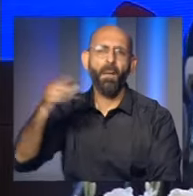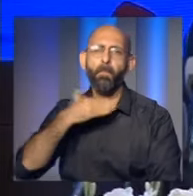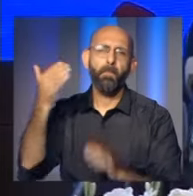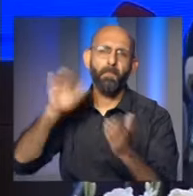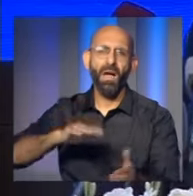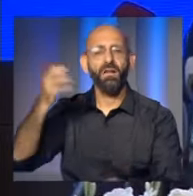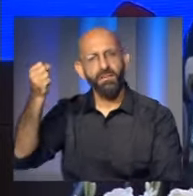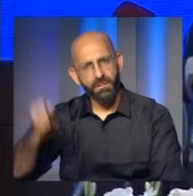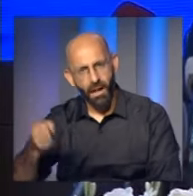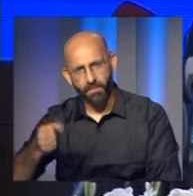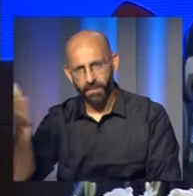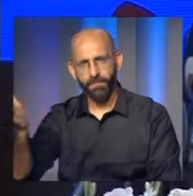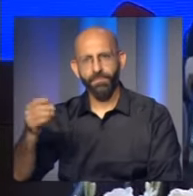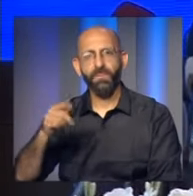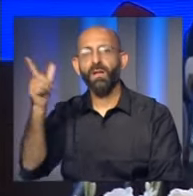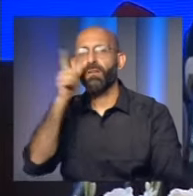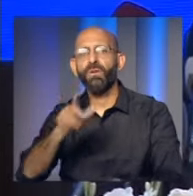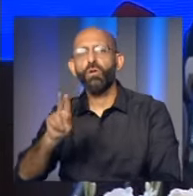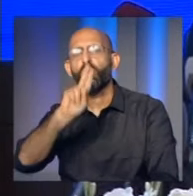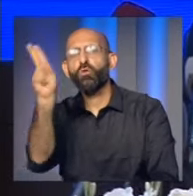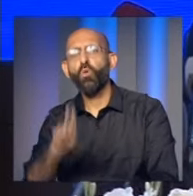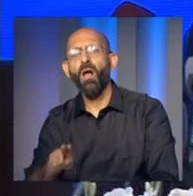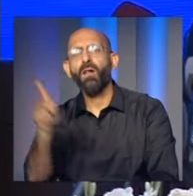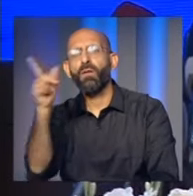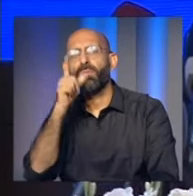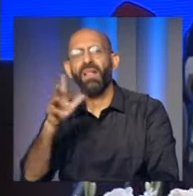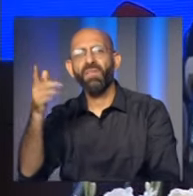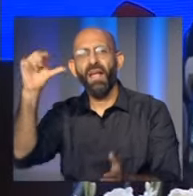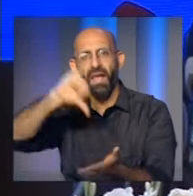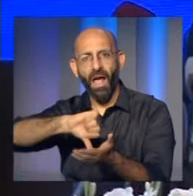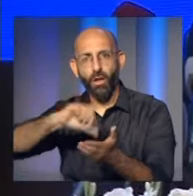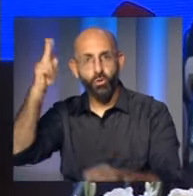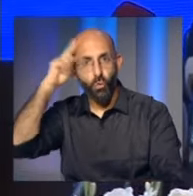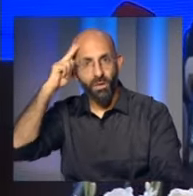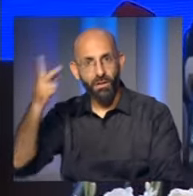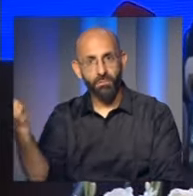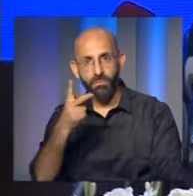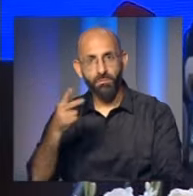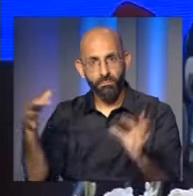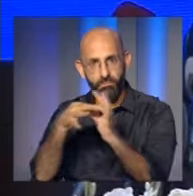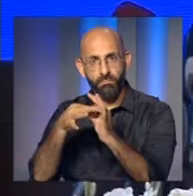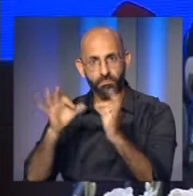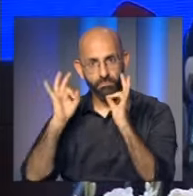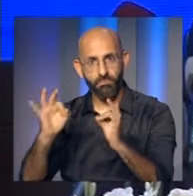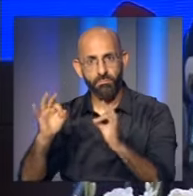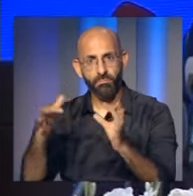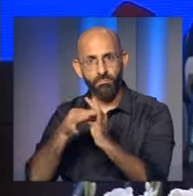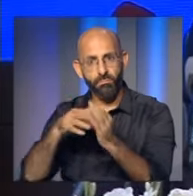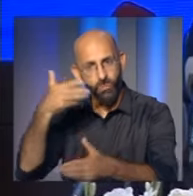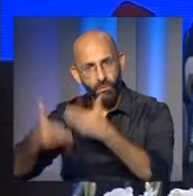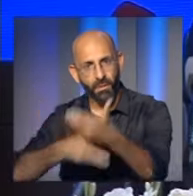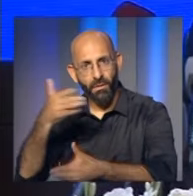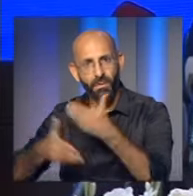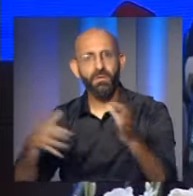بوفاة والدته وردا على السؤال أعلن أن إيران والسعودية اتخذت خطوات فاعلة